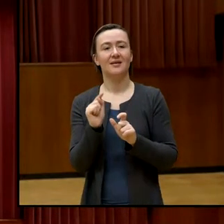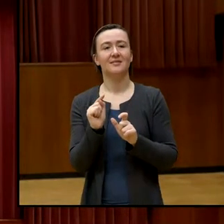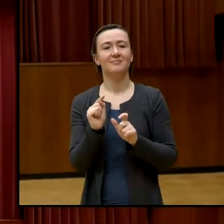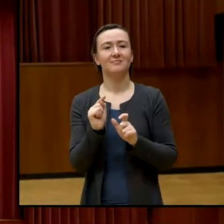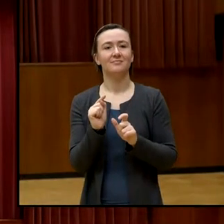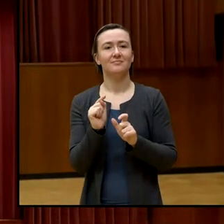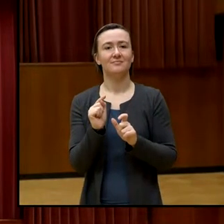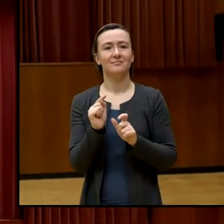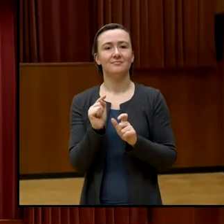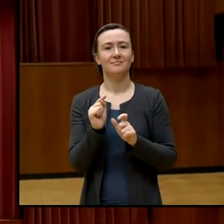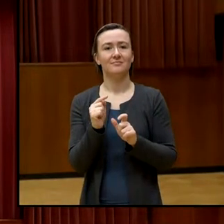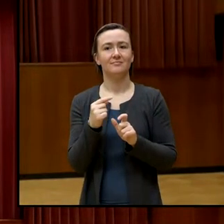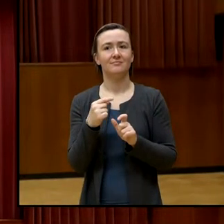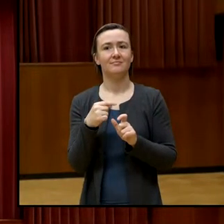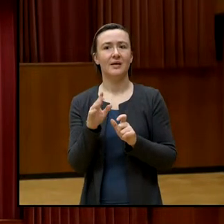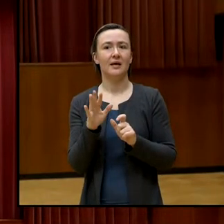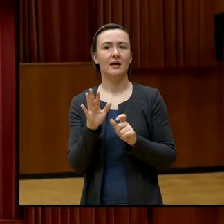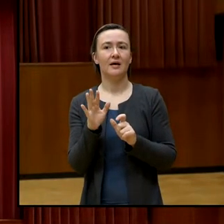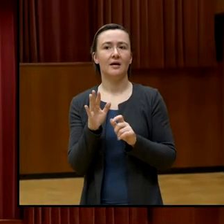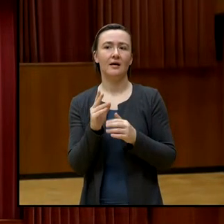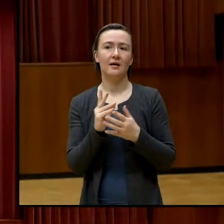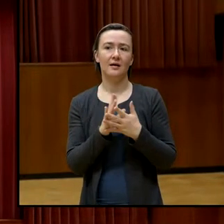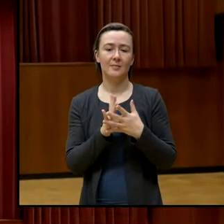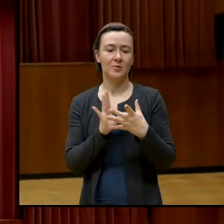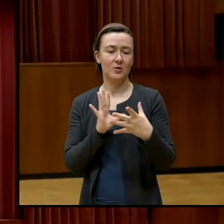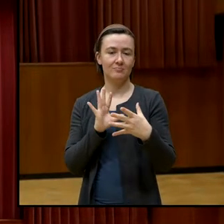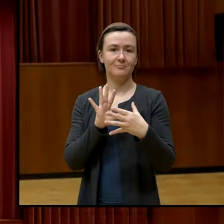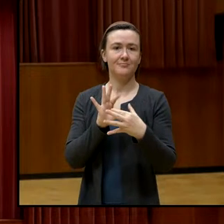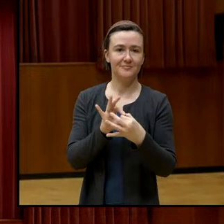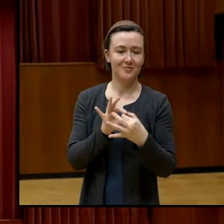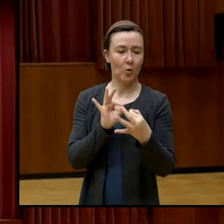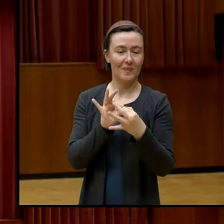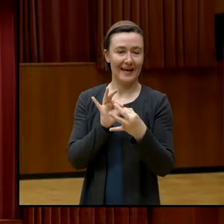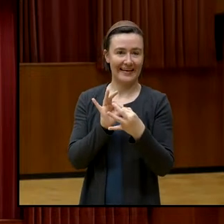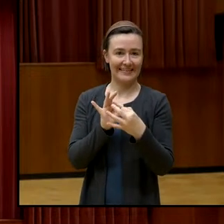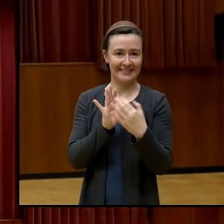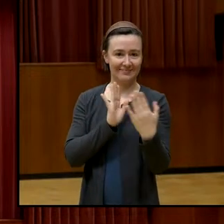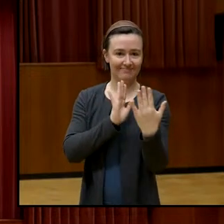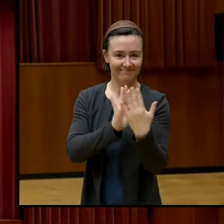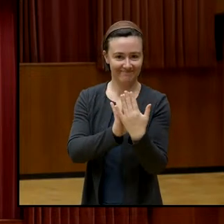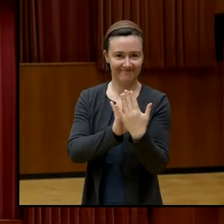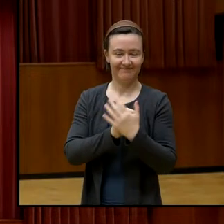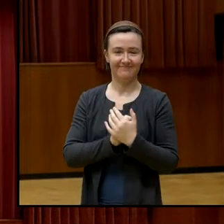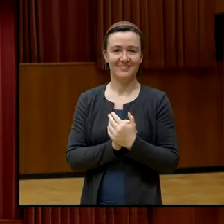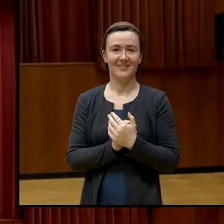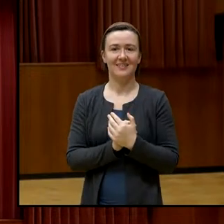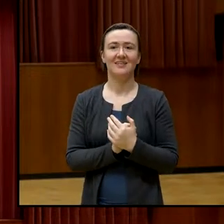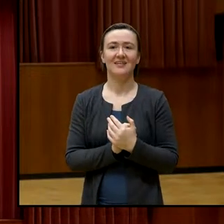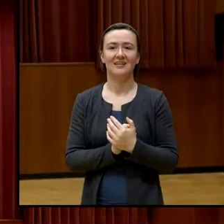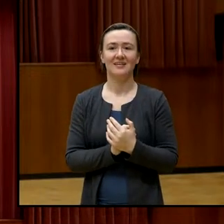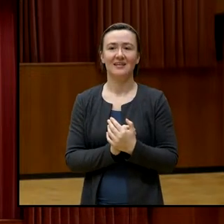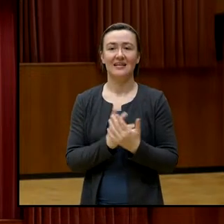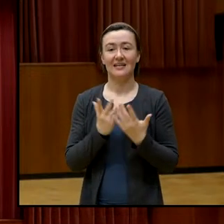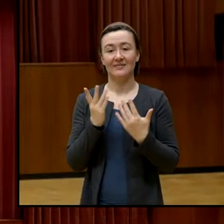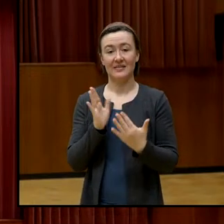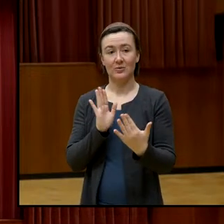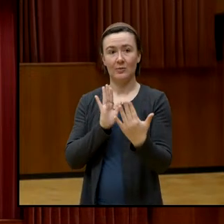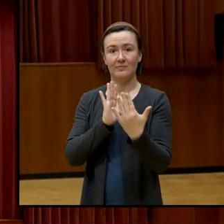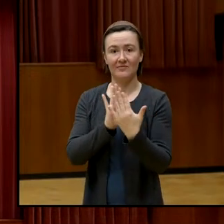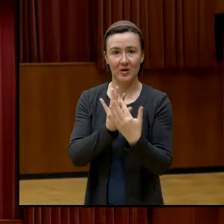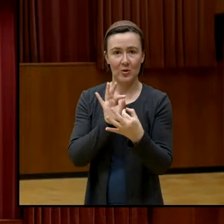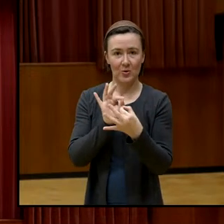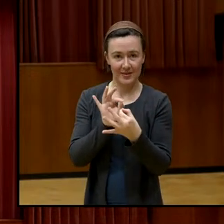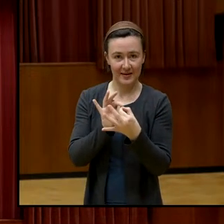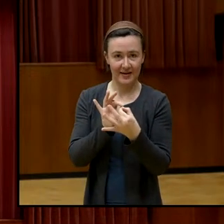mehr oder weniger engen Kontakt kommt. Und mit diesem mehr oder weniger engen Kontakt kommen natürlich auch gewisse